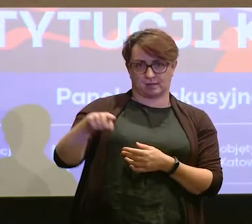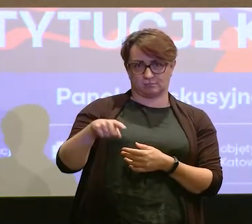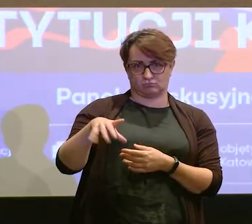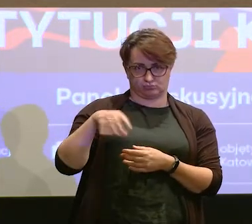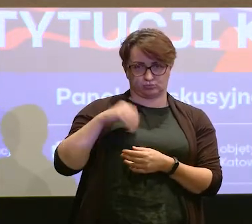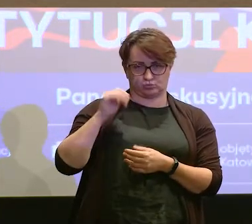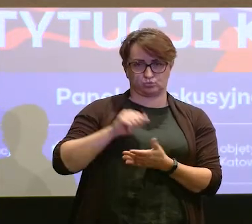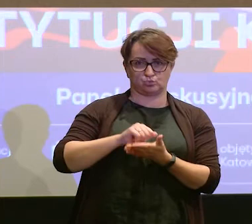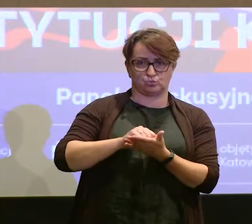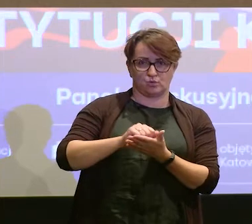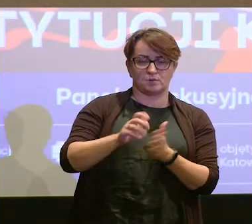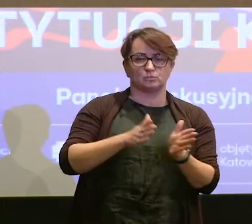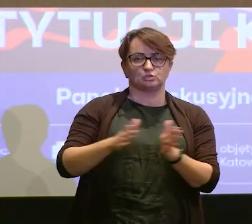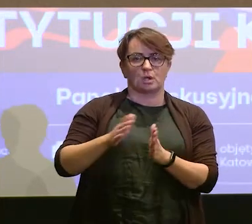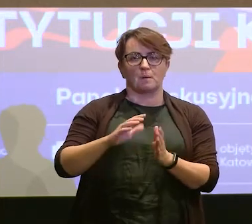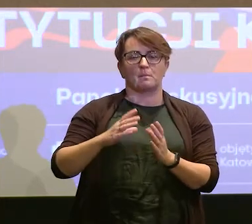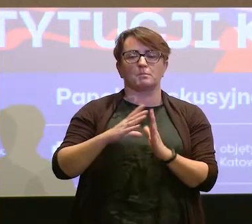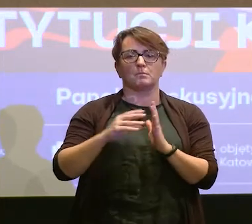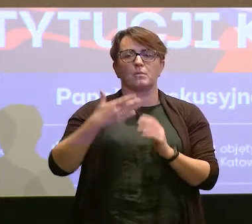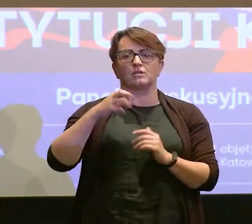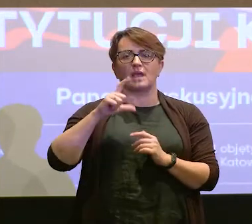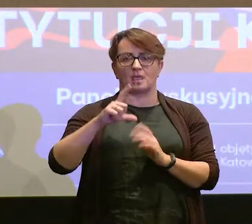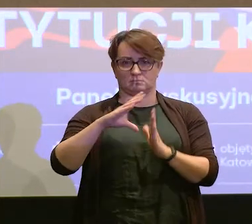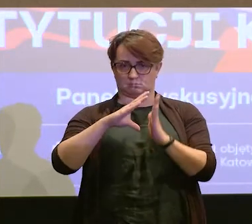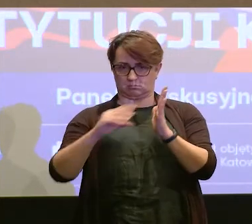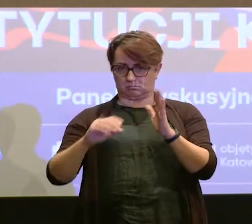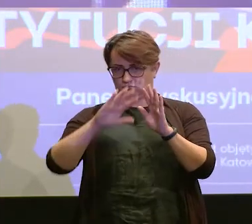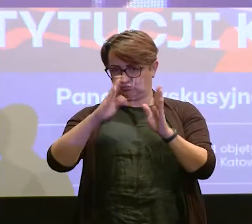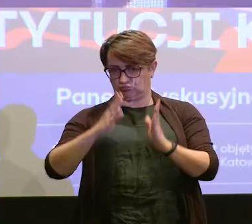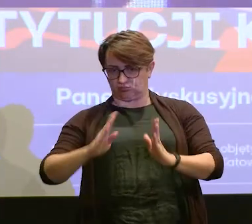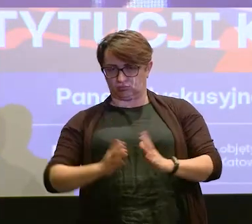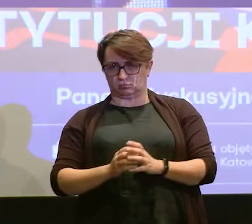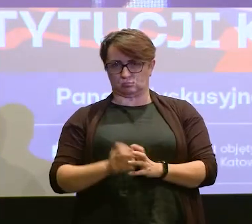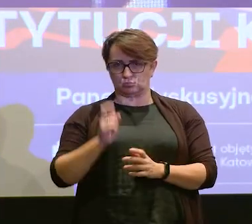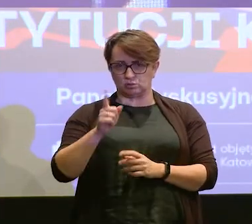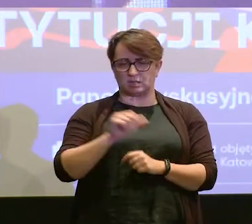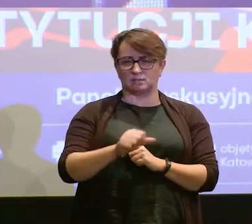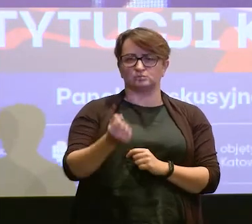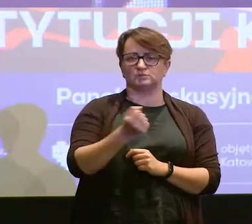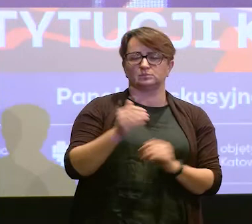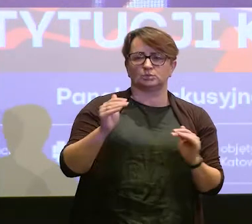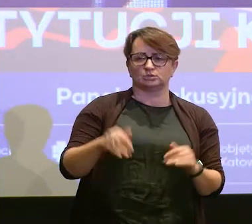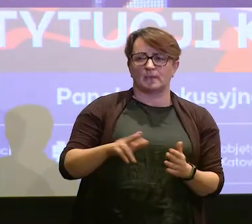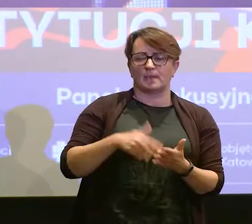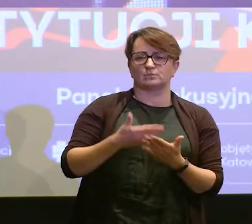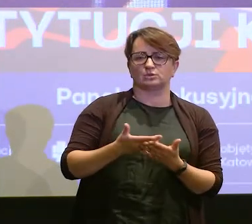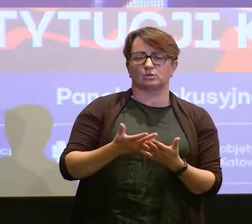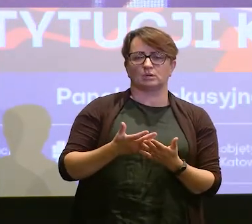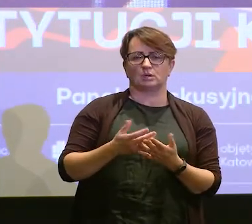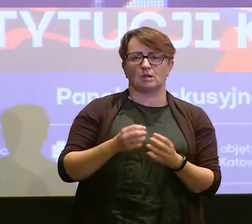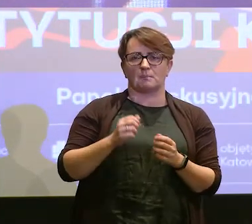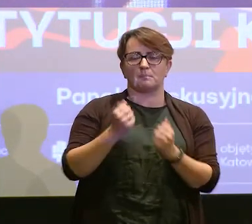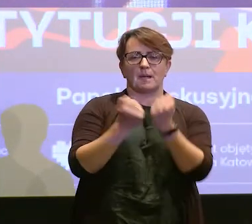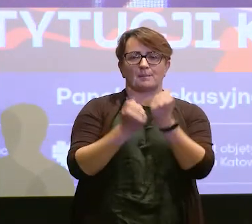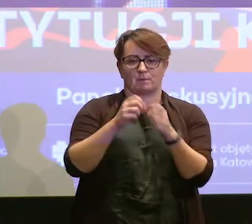gdzie można przygotować modele. Są do dyspozycji takie rzeczy jak puchnący